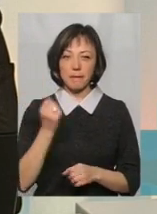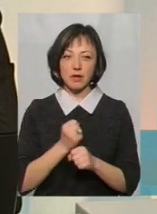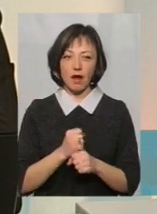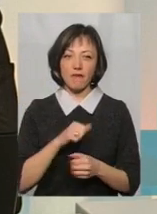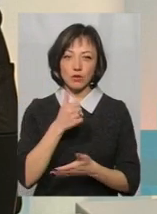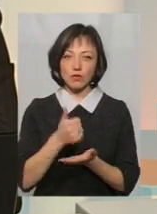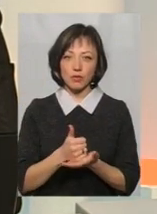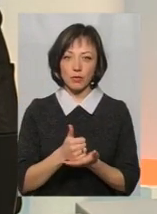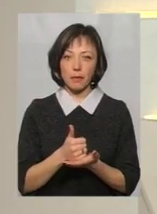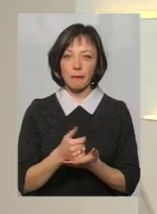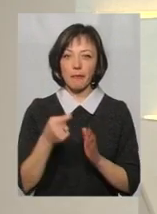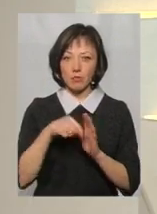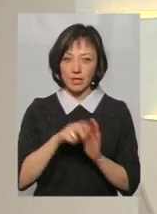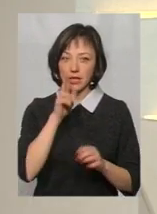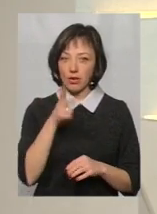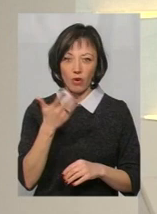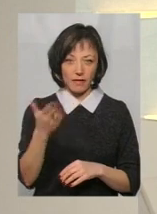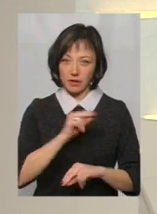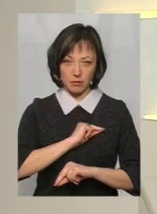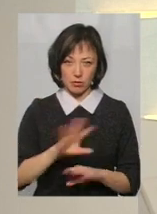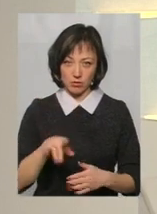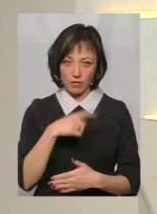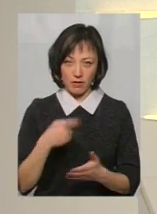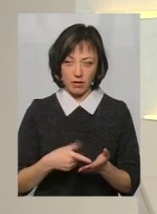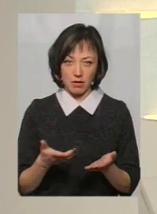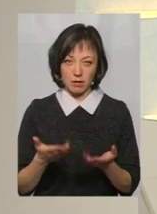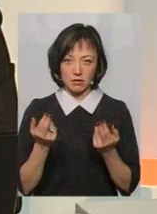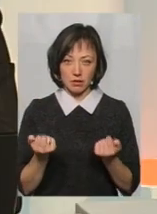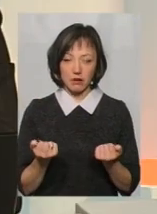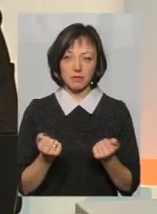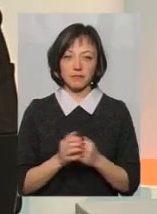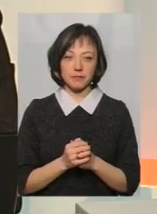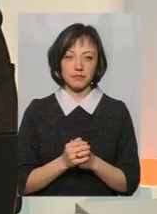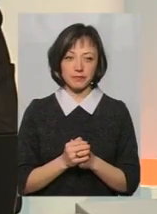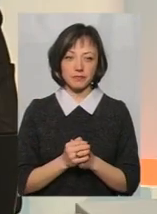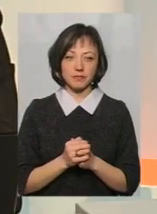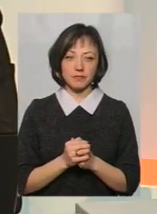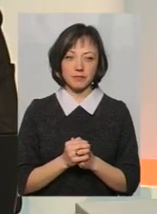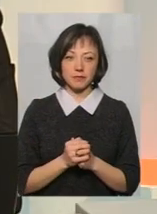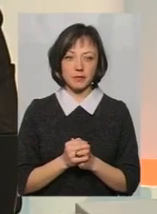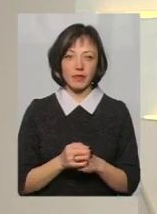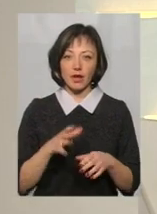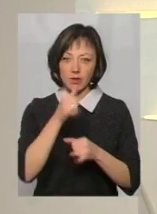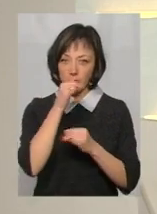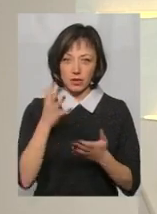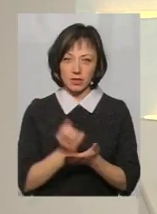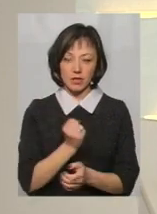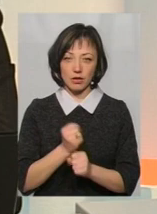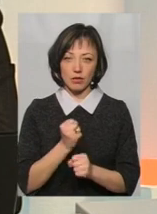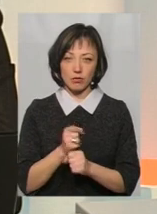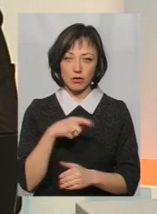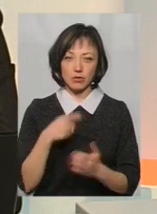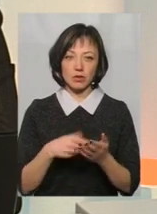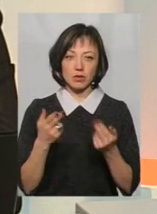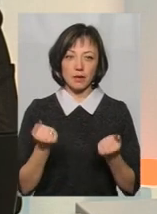а так, в основному, Тобто, по суті, три роки ви не працювали, як переїхали? Так, входить? Тобто, не могли знайти роботу? Так.